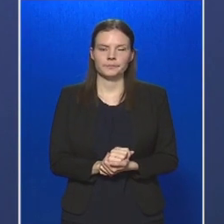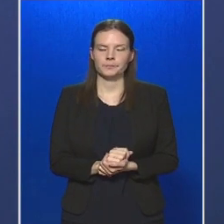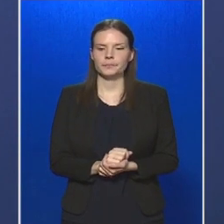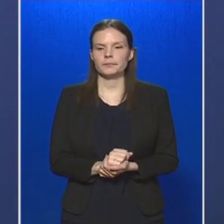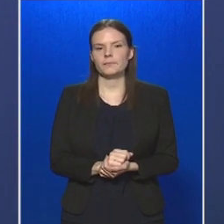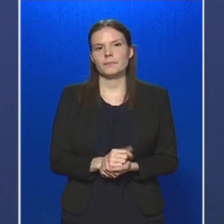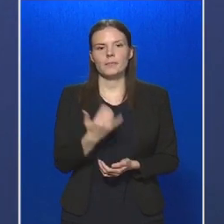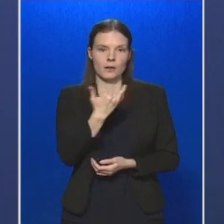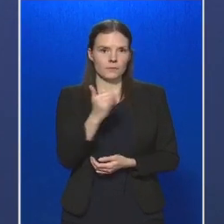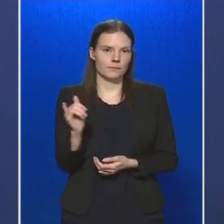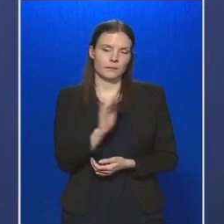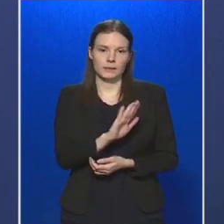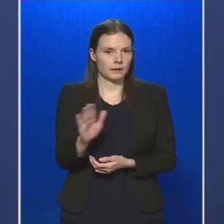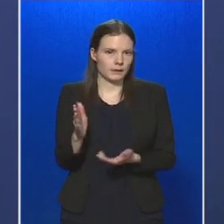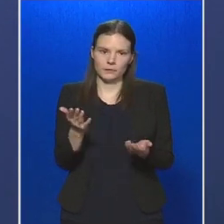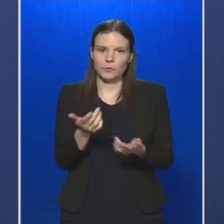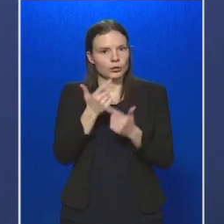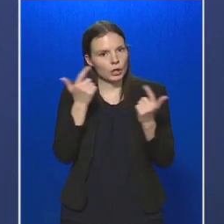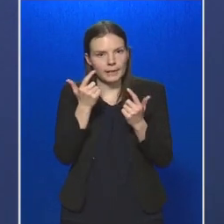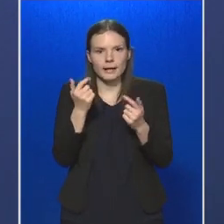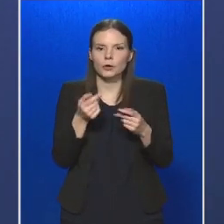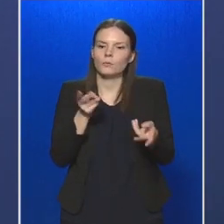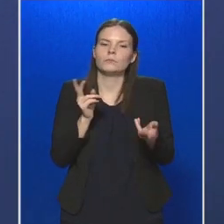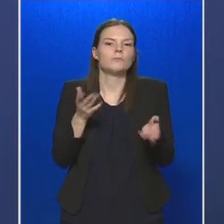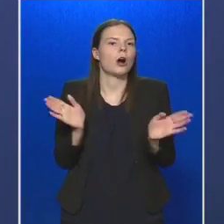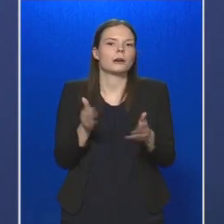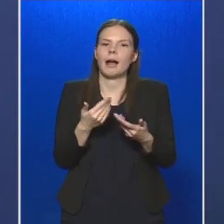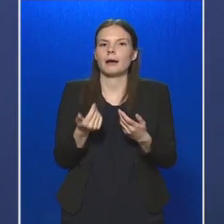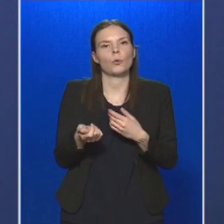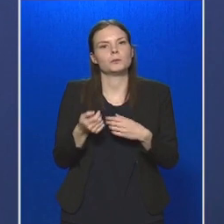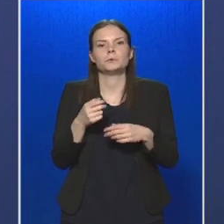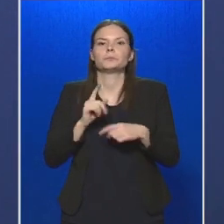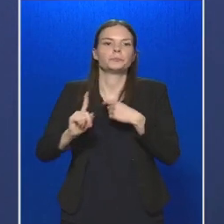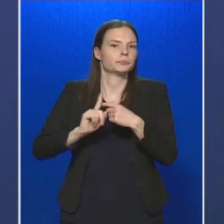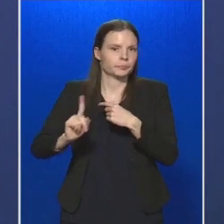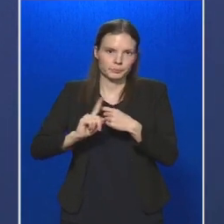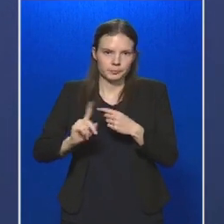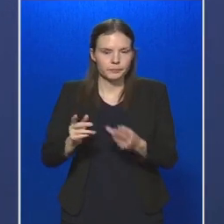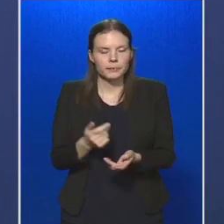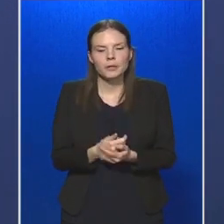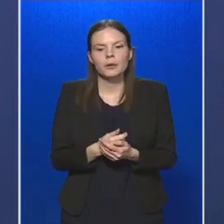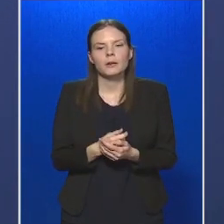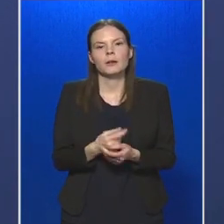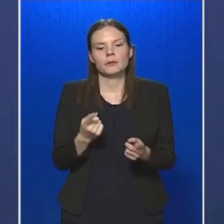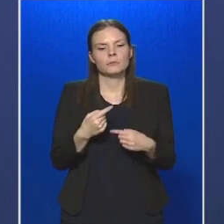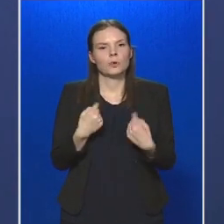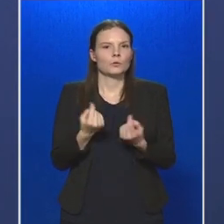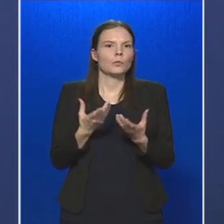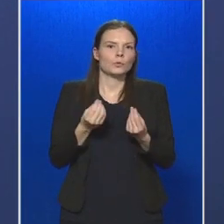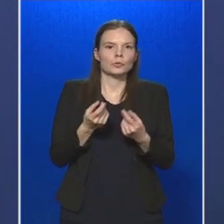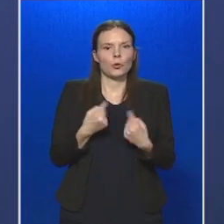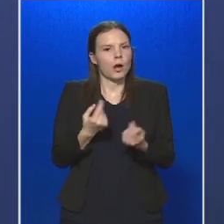Mindenkinek tanácsolom, akárhogy is jár munkába, jelentősen közülünk sokan